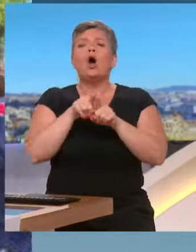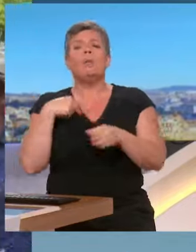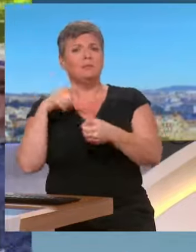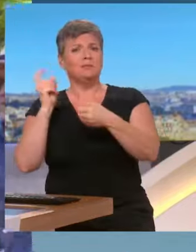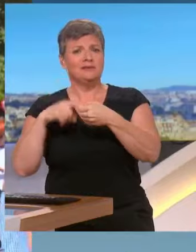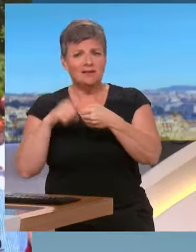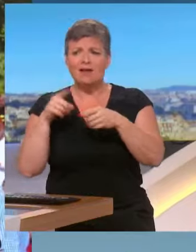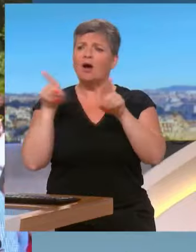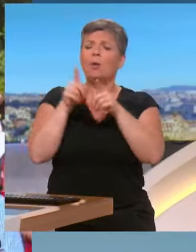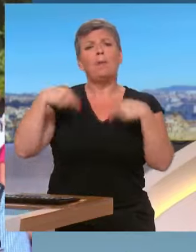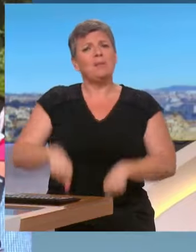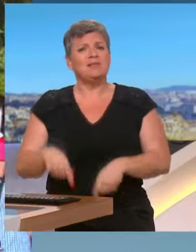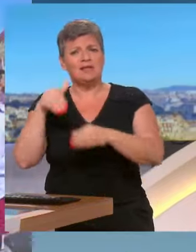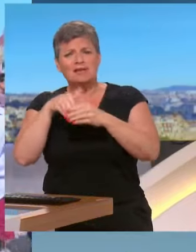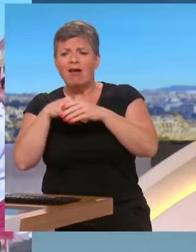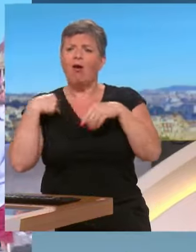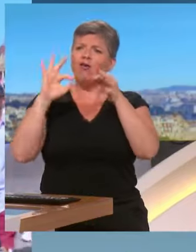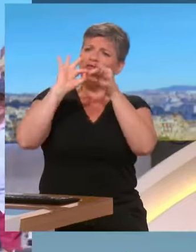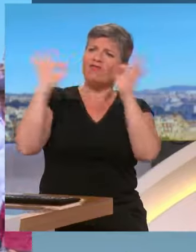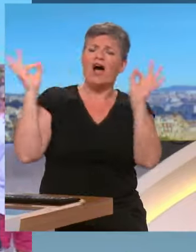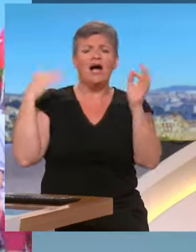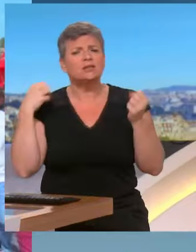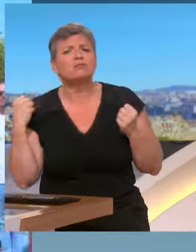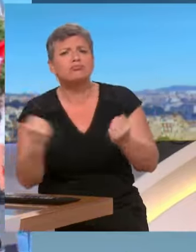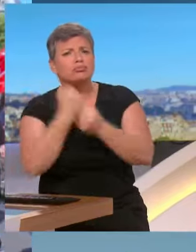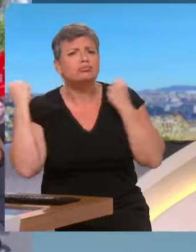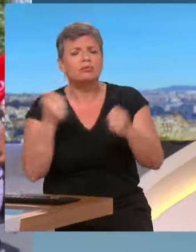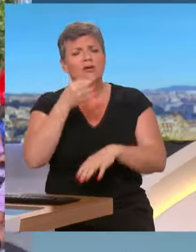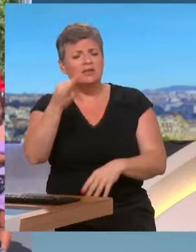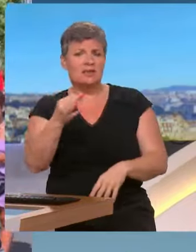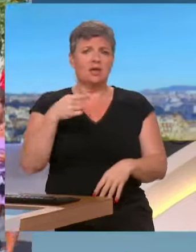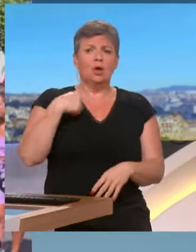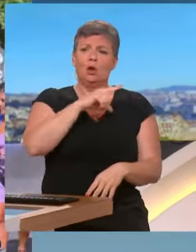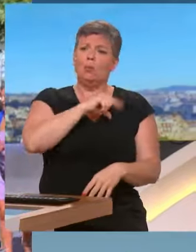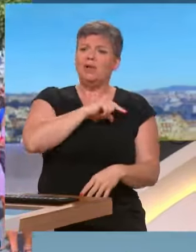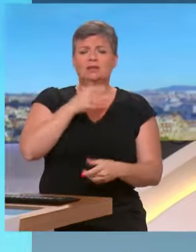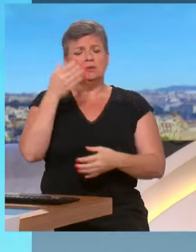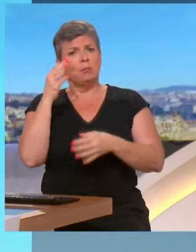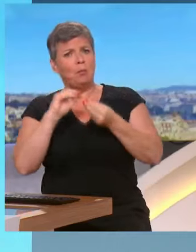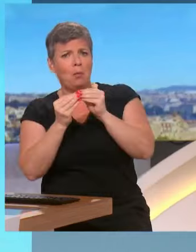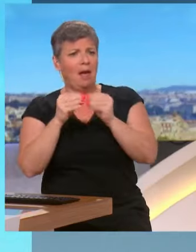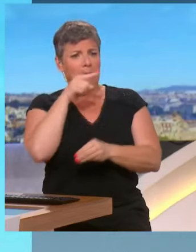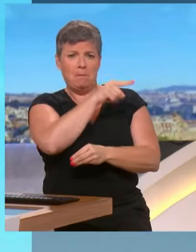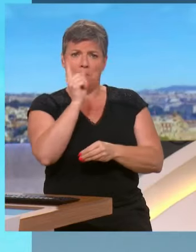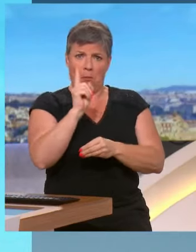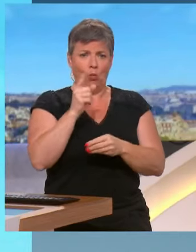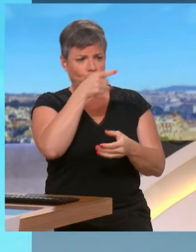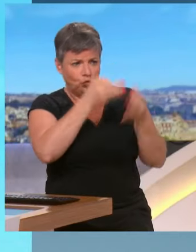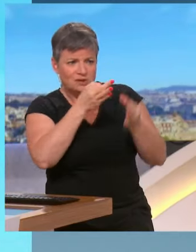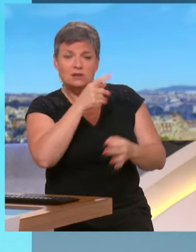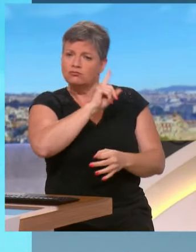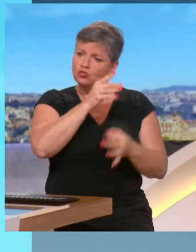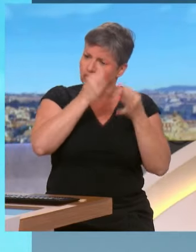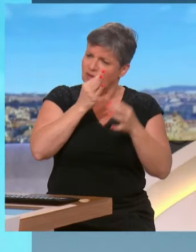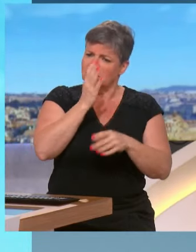avait repris ce slogan et qui l'avait soutenu d'une certaine manière à dire que le problème de la police c'est la justice. La justice fait son travail et c'est tant mieux.